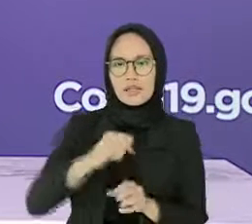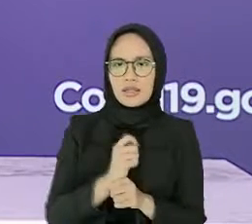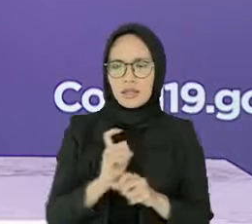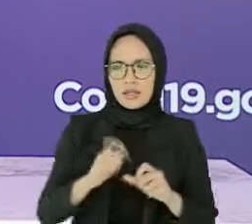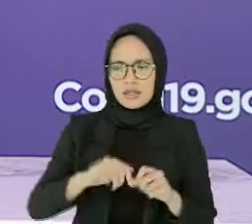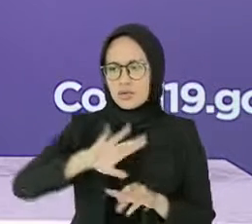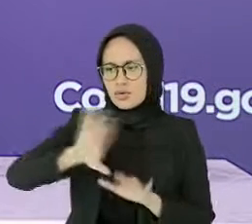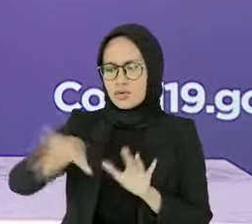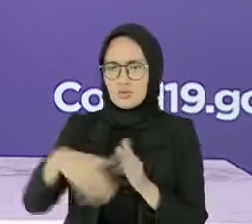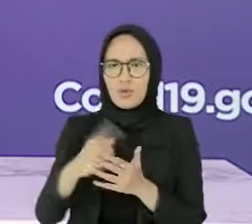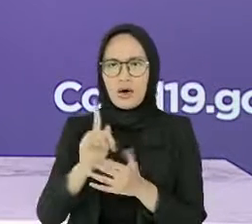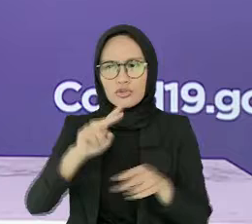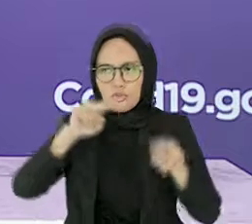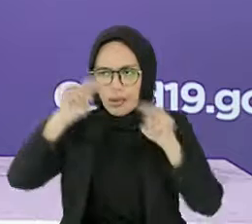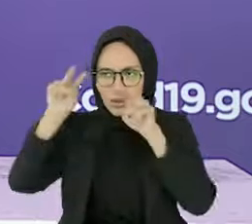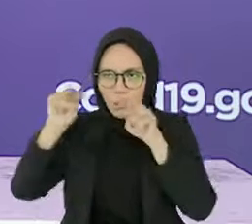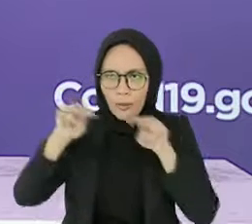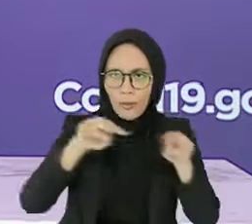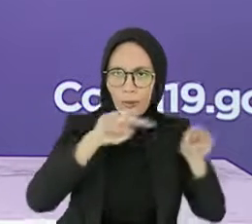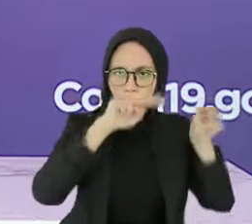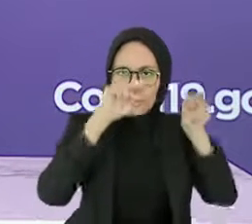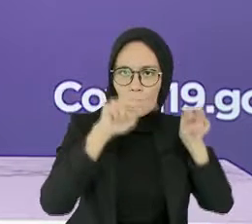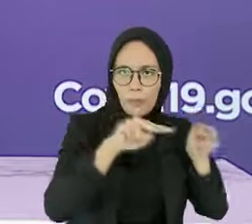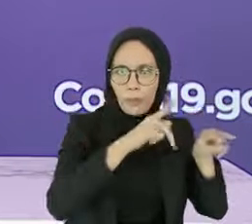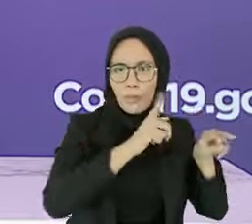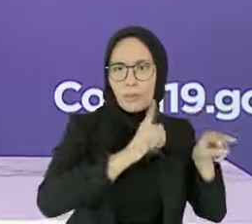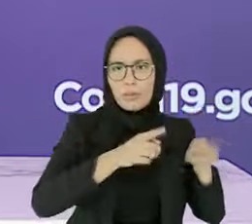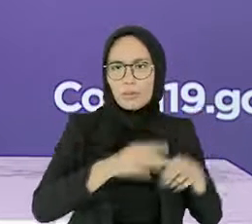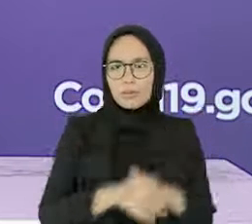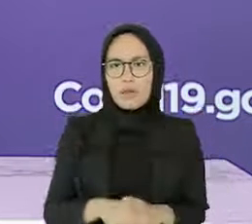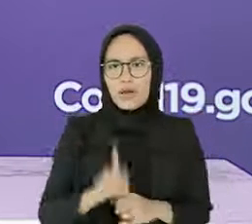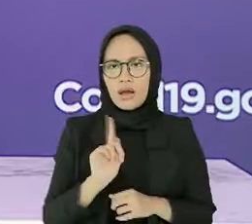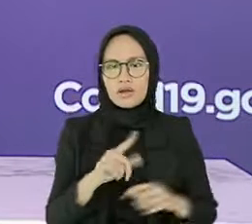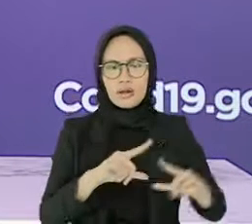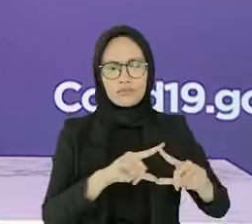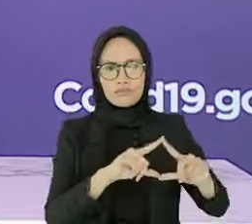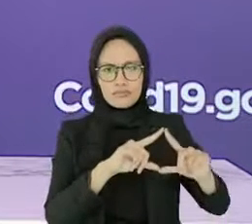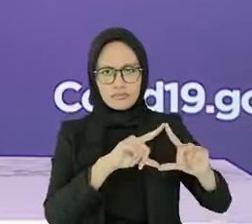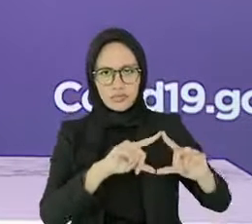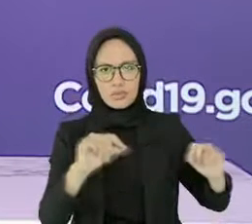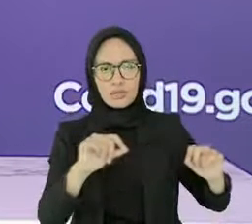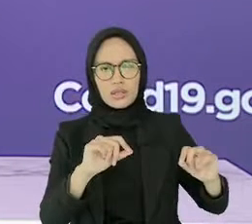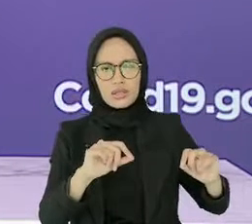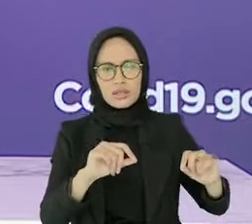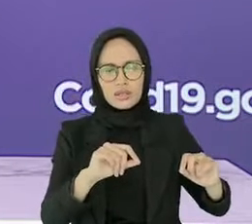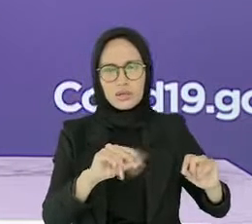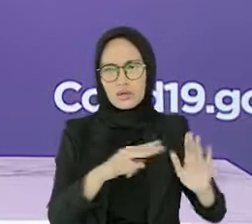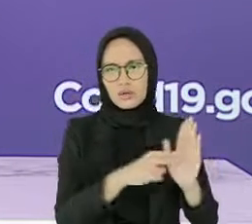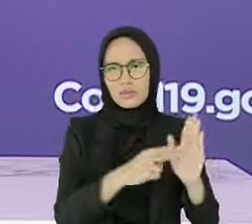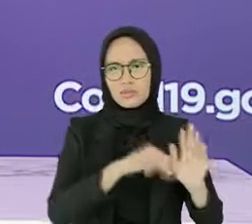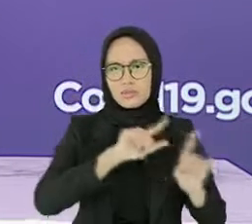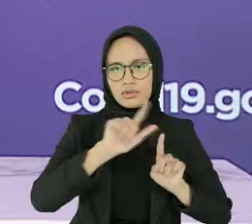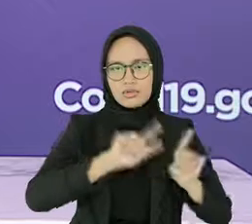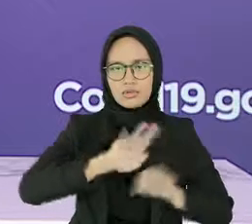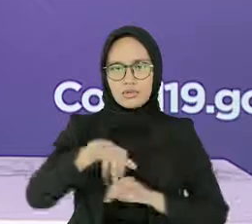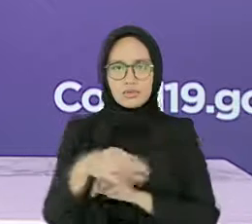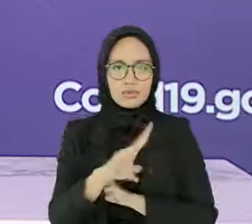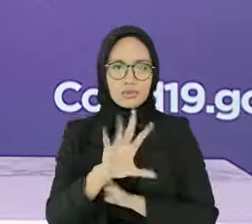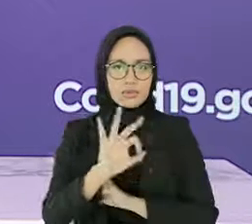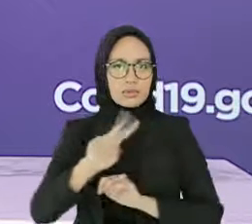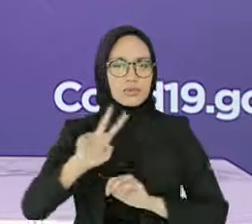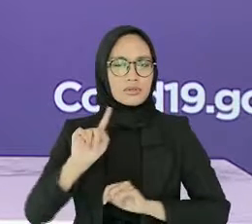Pengaturan ini telah termaktub dalam adendum kedua dari Surat Edaran Satgas nomor 17 tahun 2021